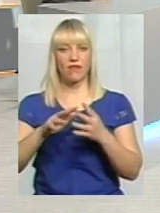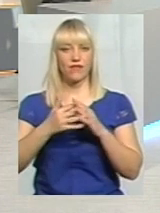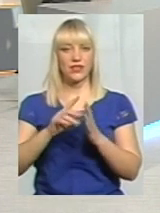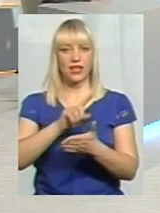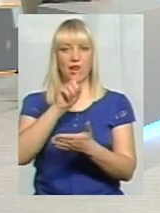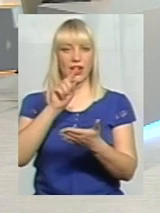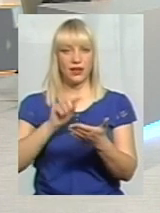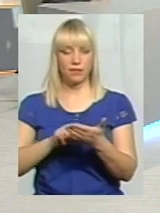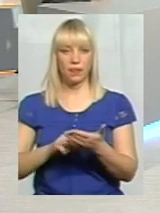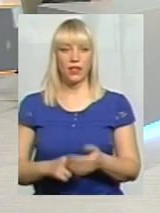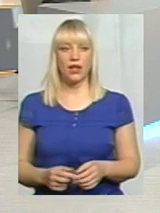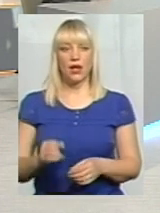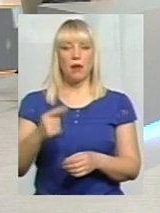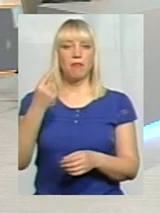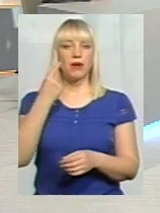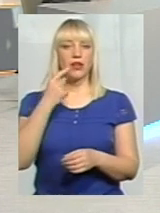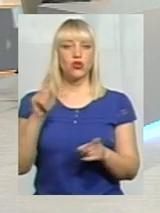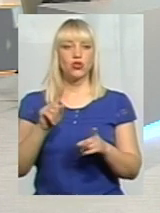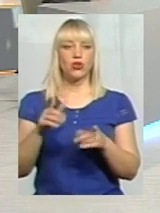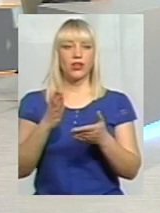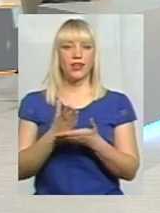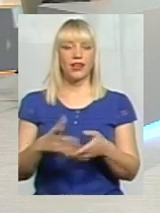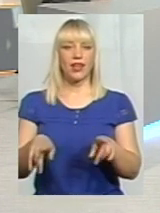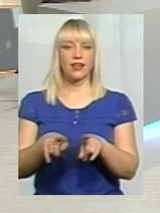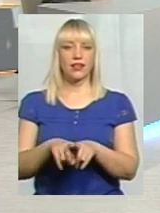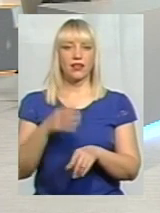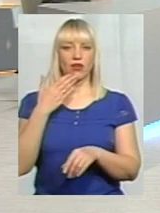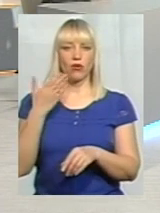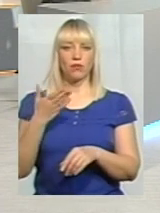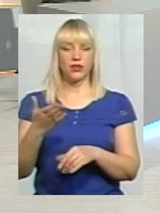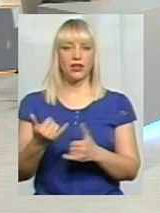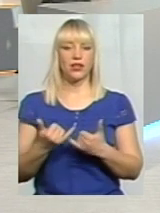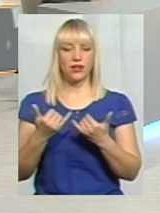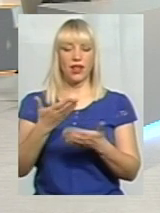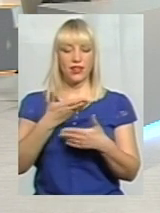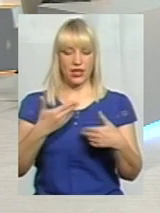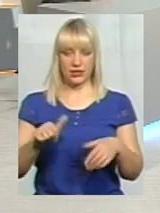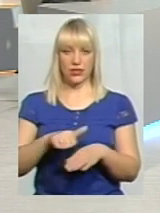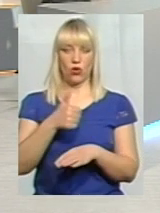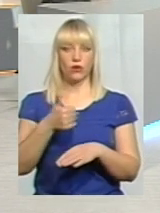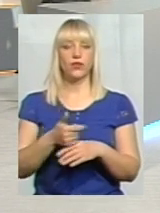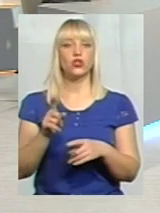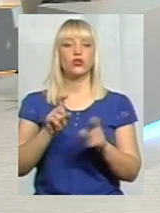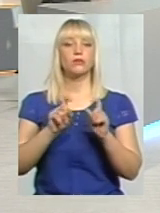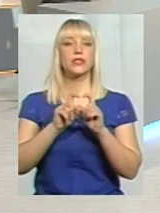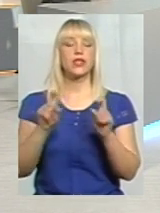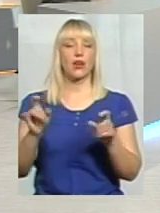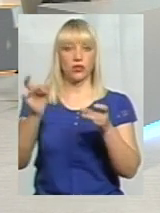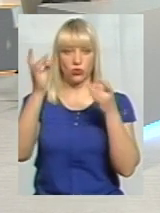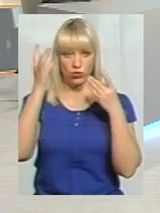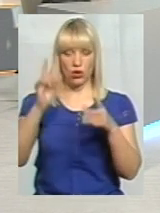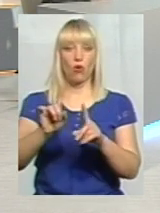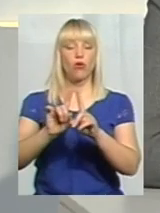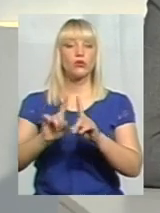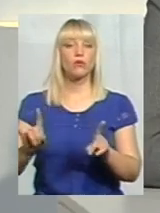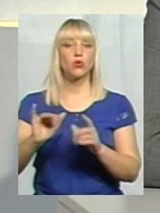На жаль, дуже приктор, що є такий коментар, тому що для нас саме головне, щоб заклади культури, особливо в сільській